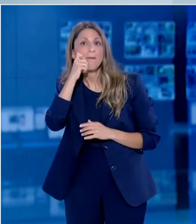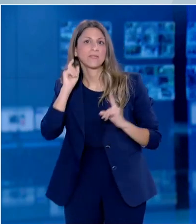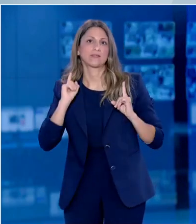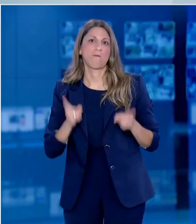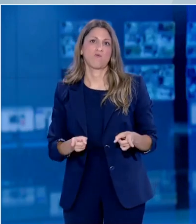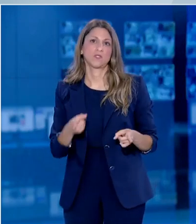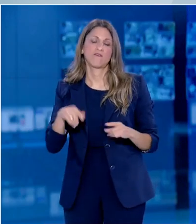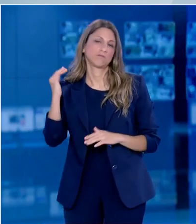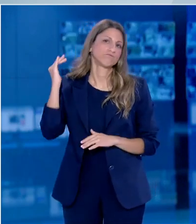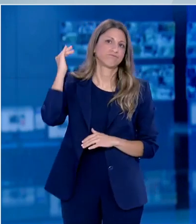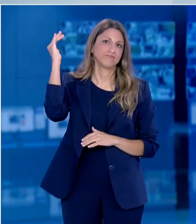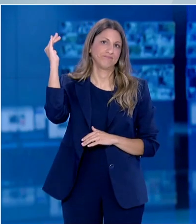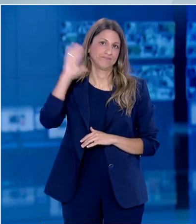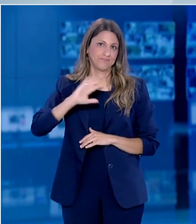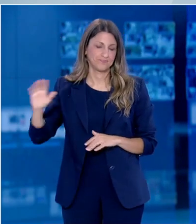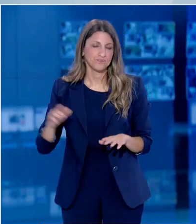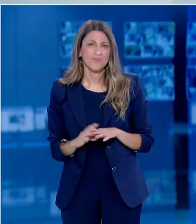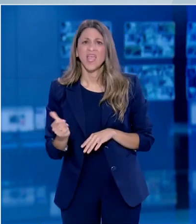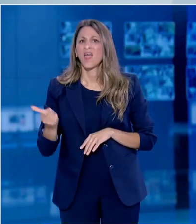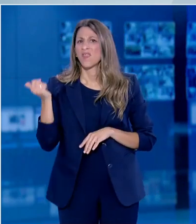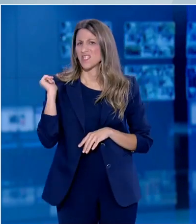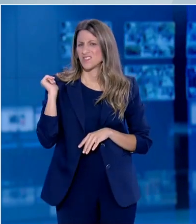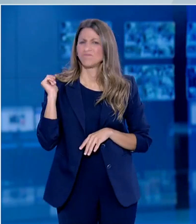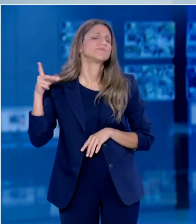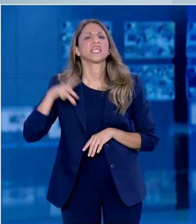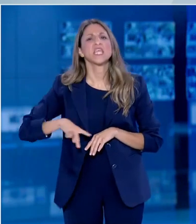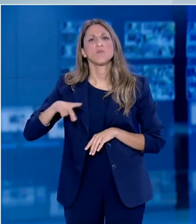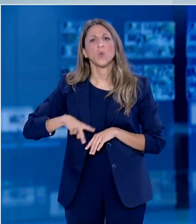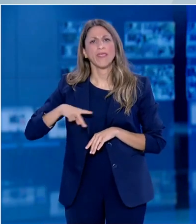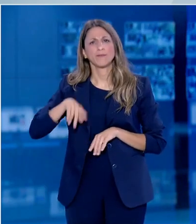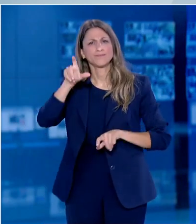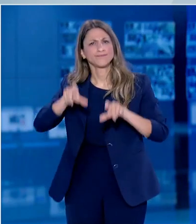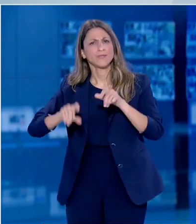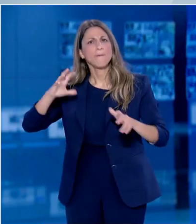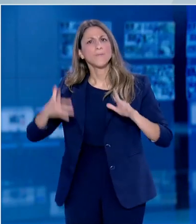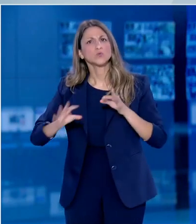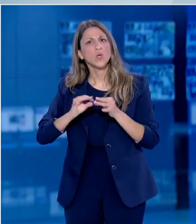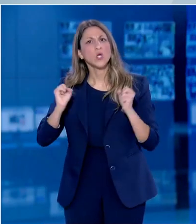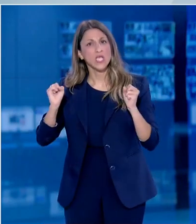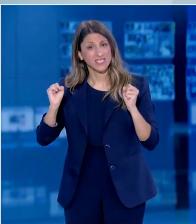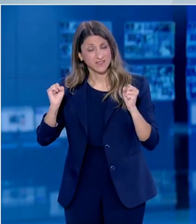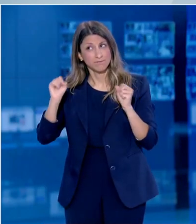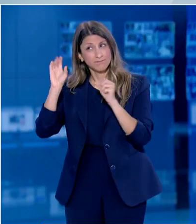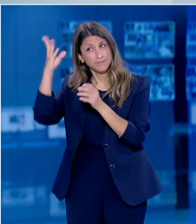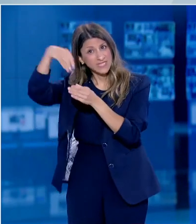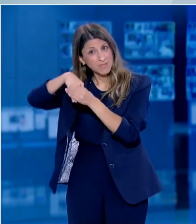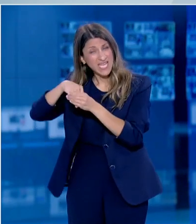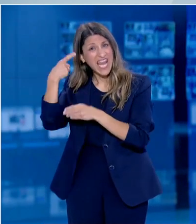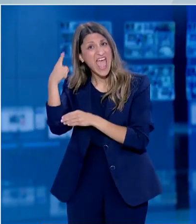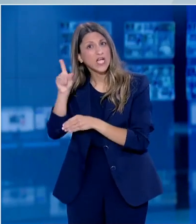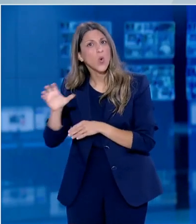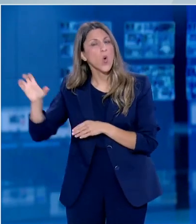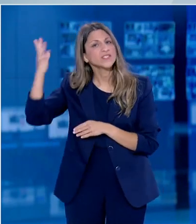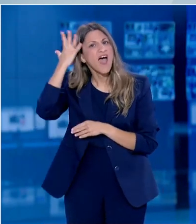στιγμή. Κατά τη χθεσινή διάσκεψη υπουργών του Παγκόσμιου Οργανισμού Υγείας περισσότερες από 100 χώρες μεταξύ των οποίων η